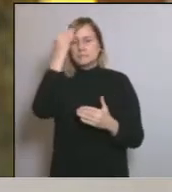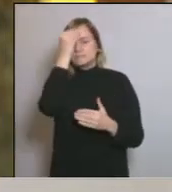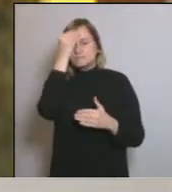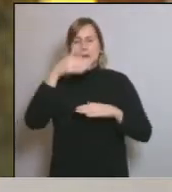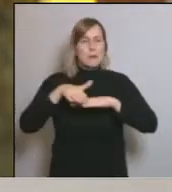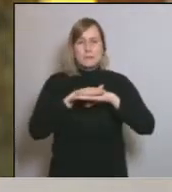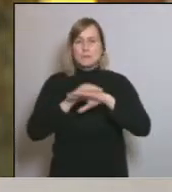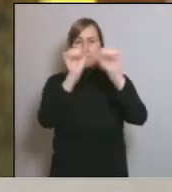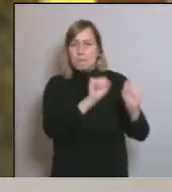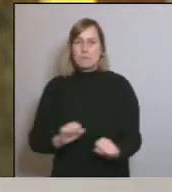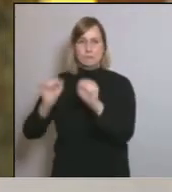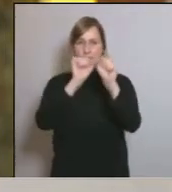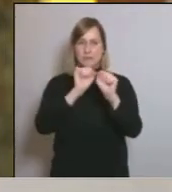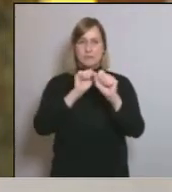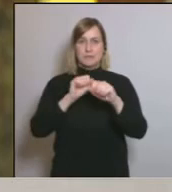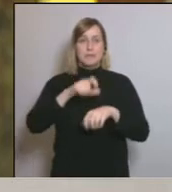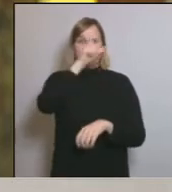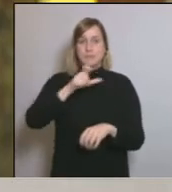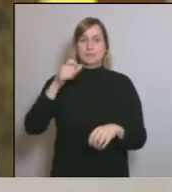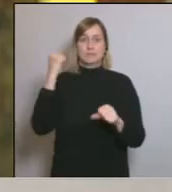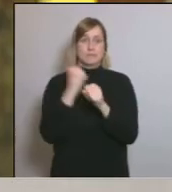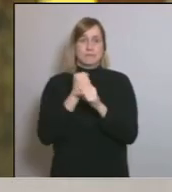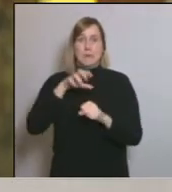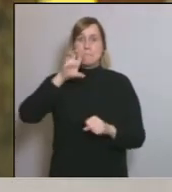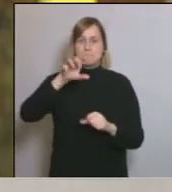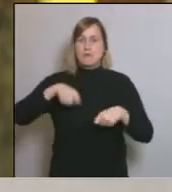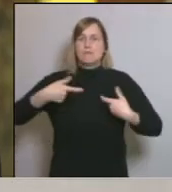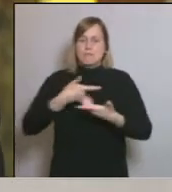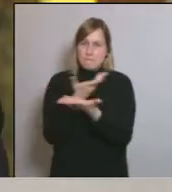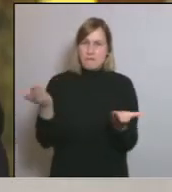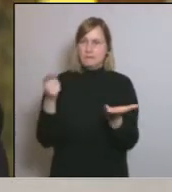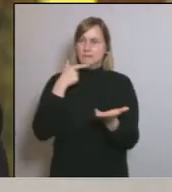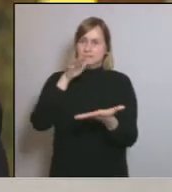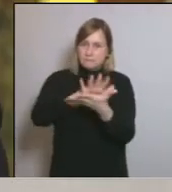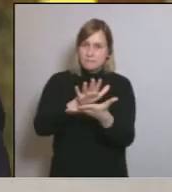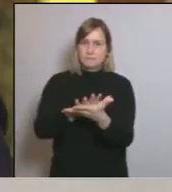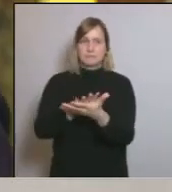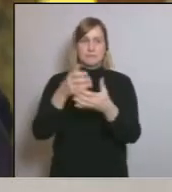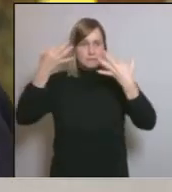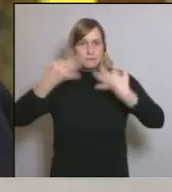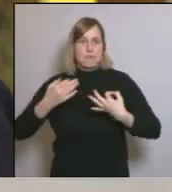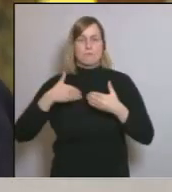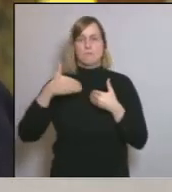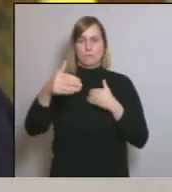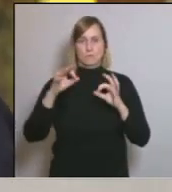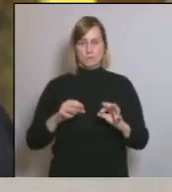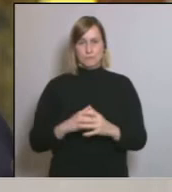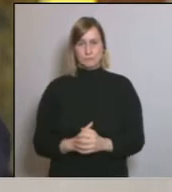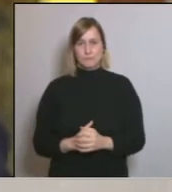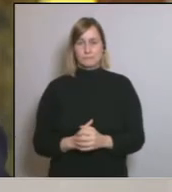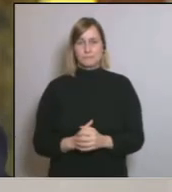confiança a tots els treballadors d'aquest país que se sentin segurs, que se sentin tranquils pel seu futur i que